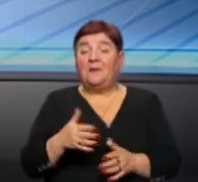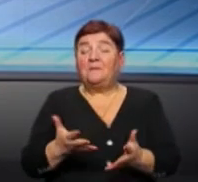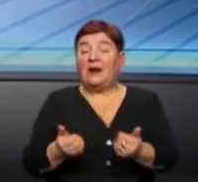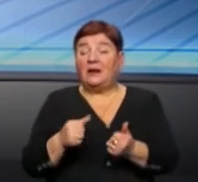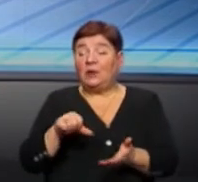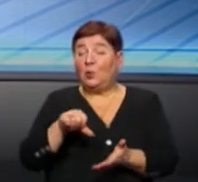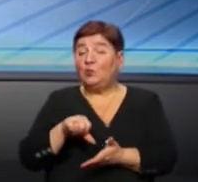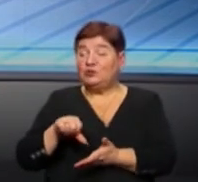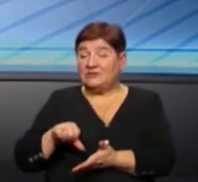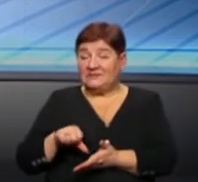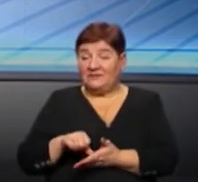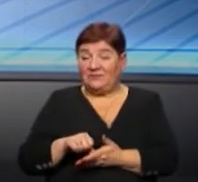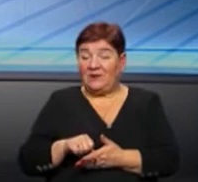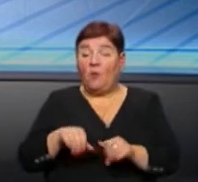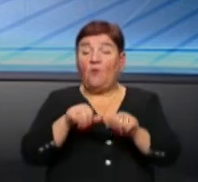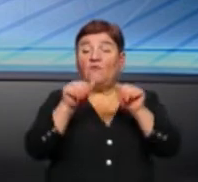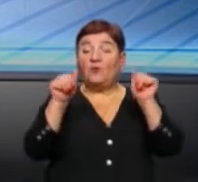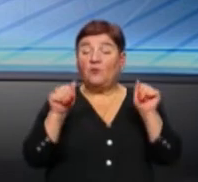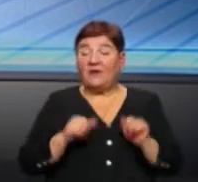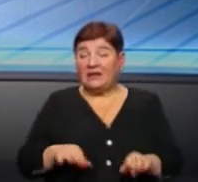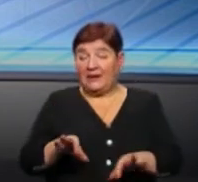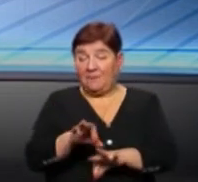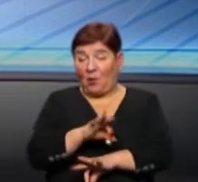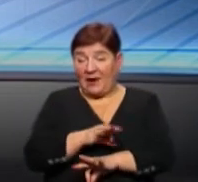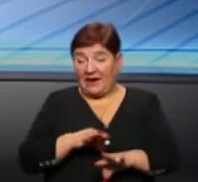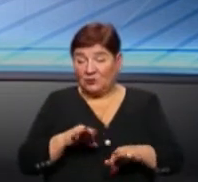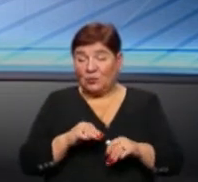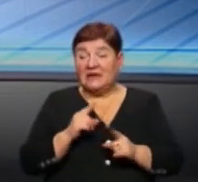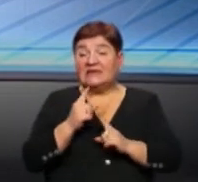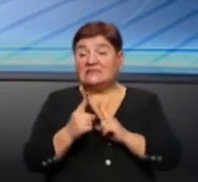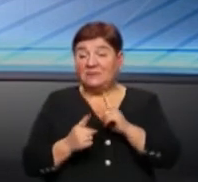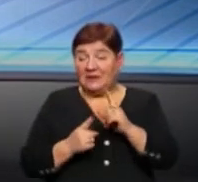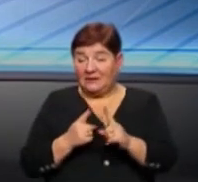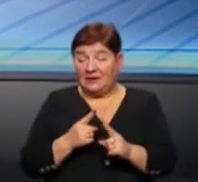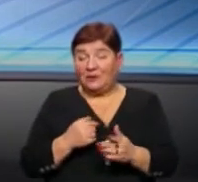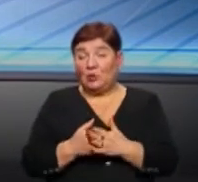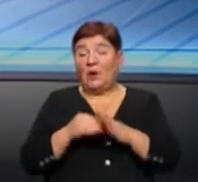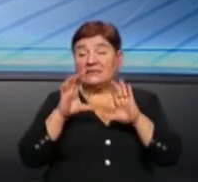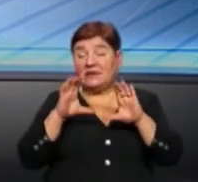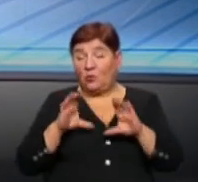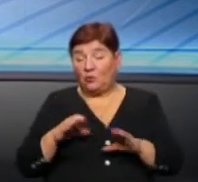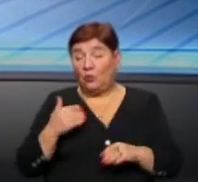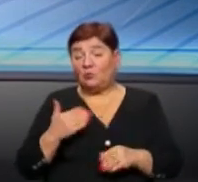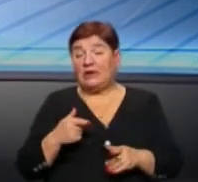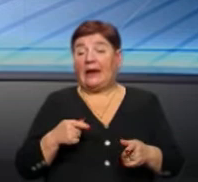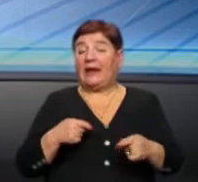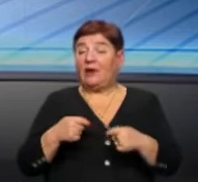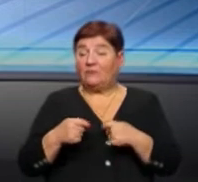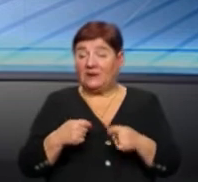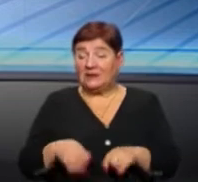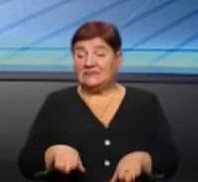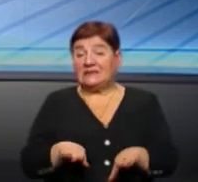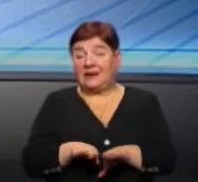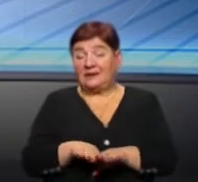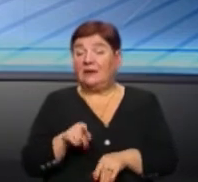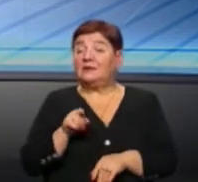участь в формуванні проєкту змін цих ходозакону, то вони вже й керувалися, скажімо